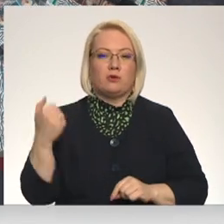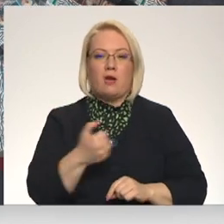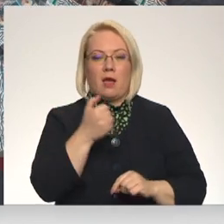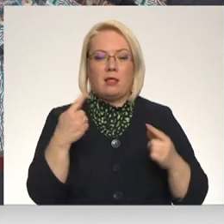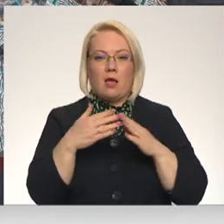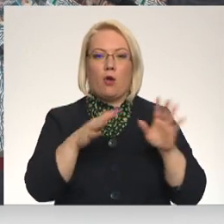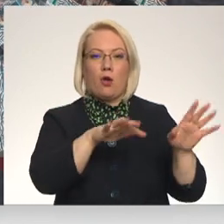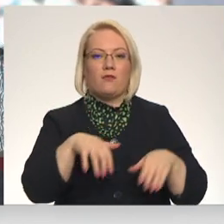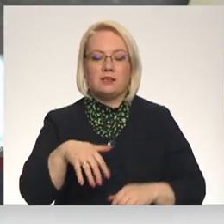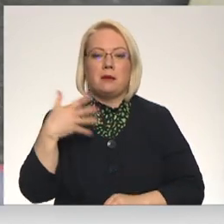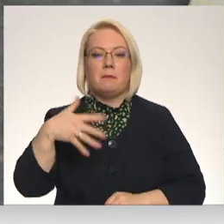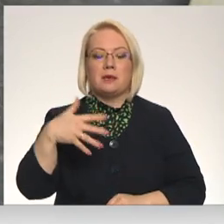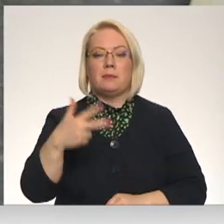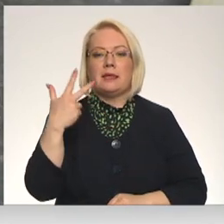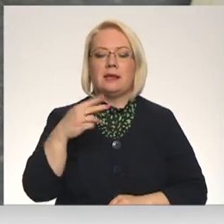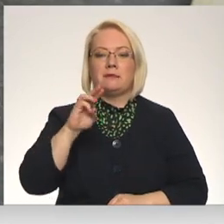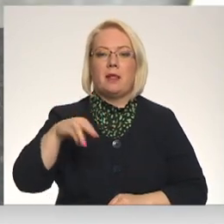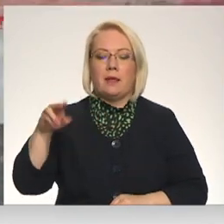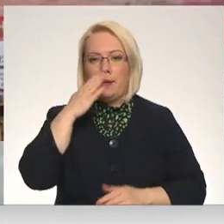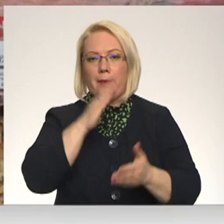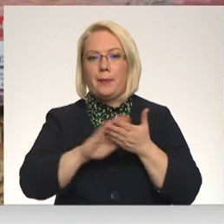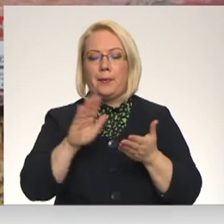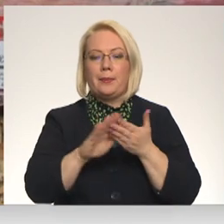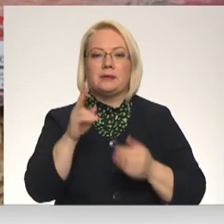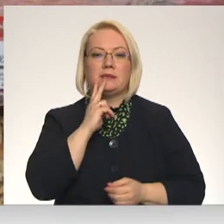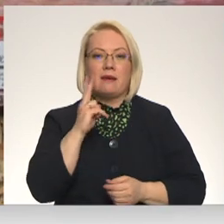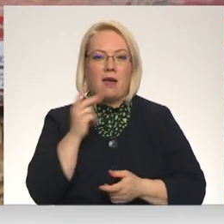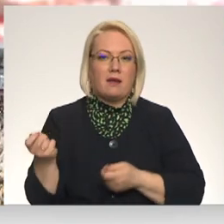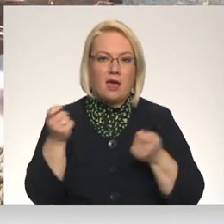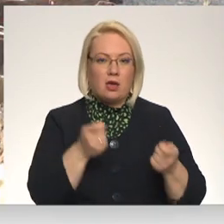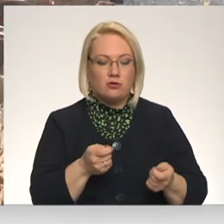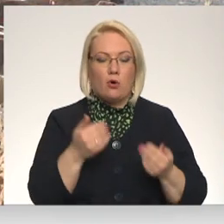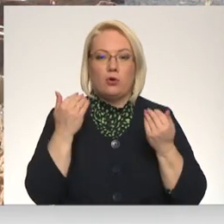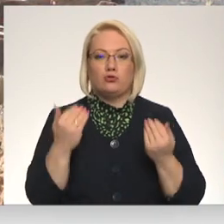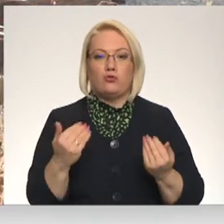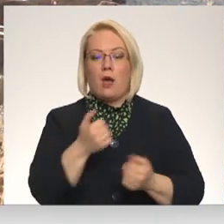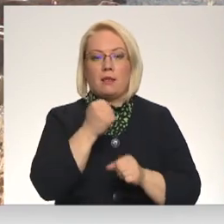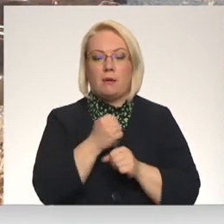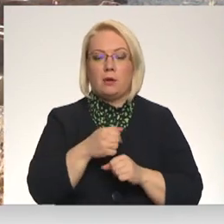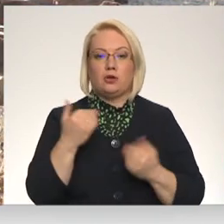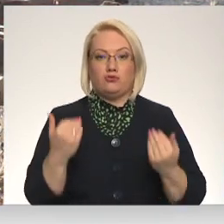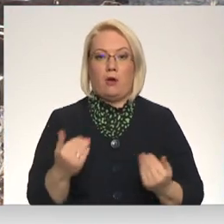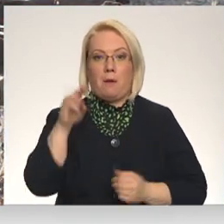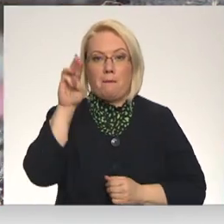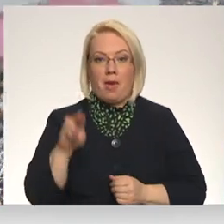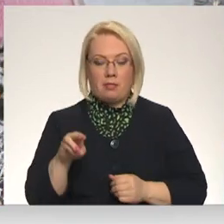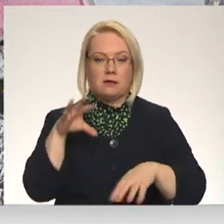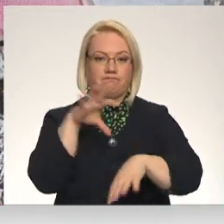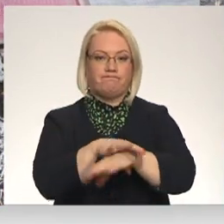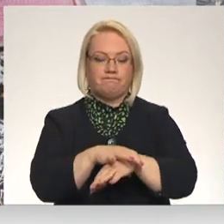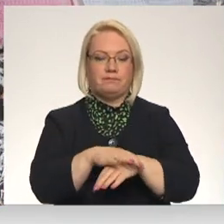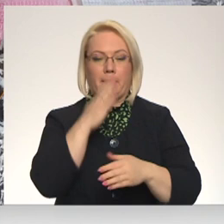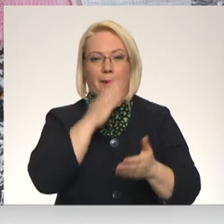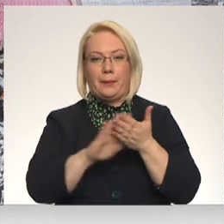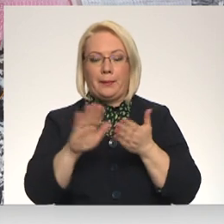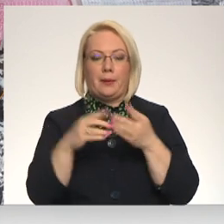konfisējas 53 miljonus kontrabants cigareša, un arī šogad darba netrūksta. Šo mēnesi muitnieki atklājuši kārtējo kontrabantistu